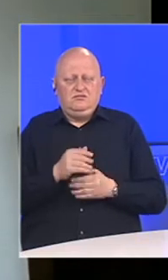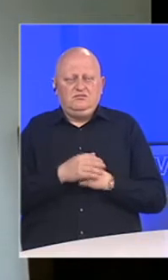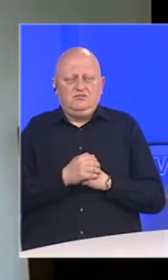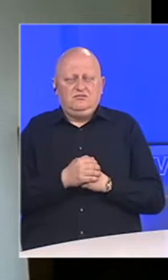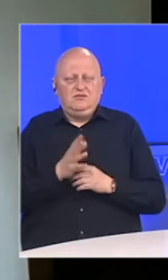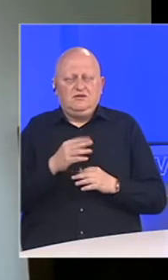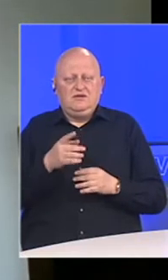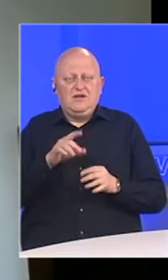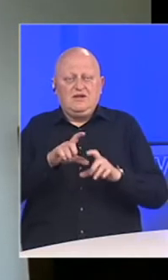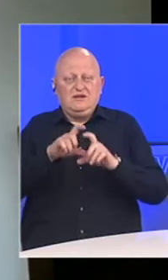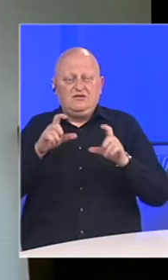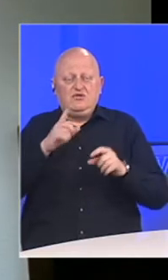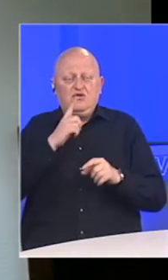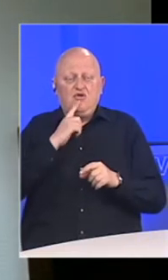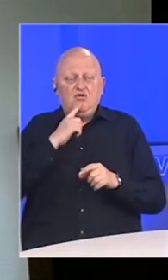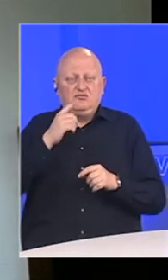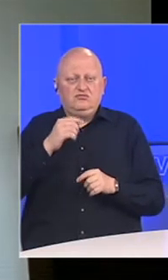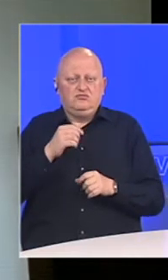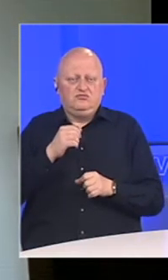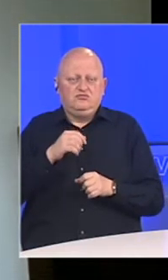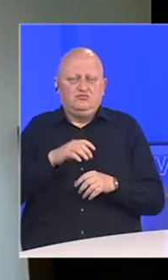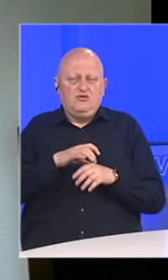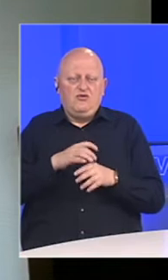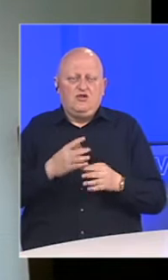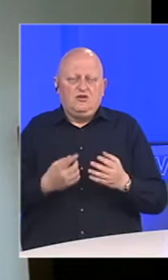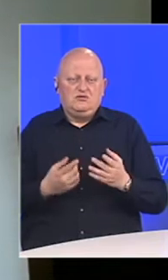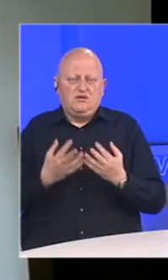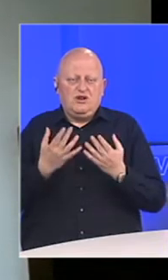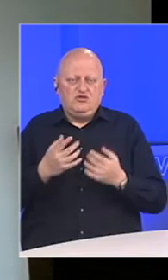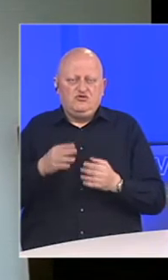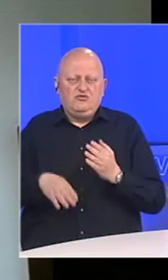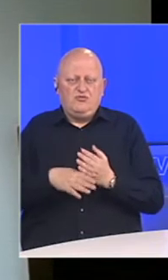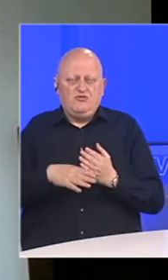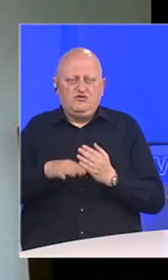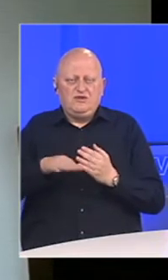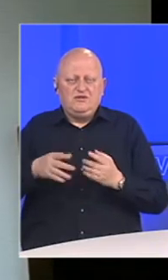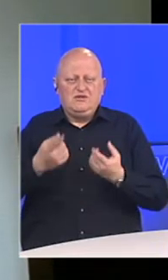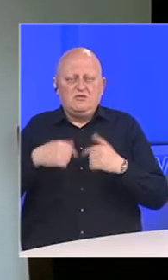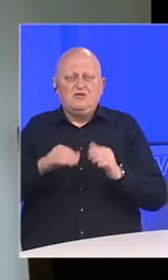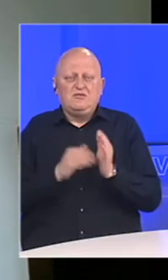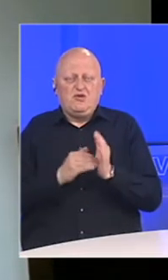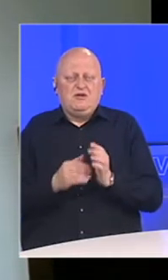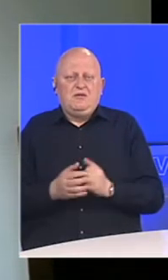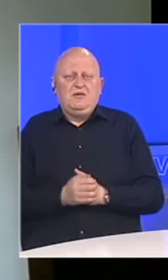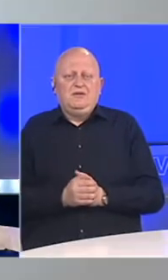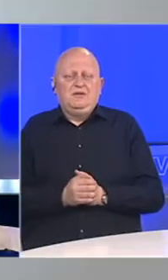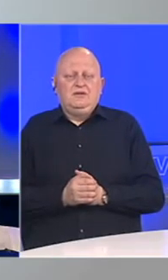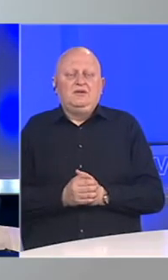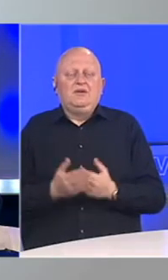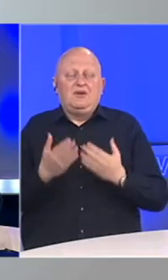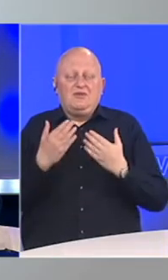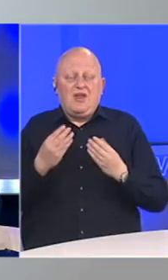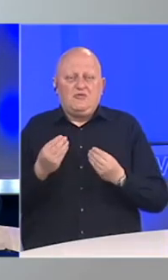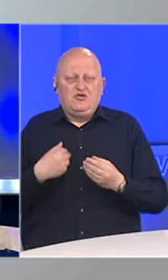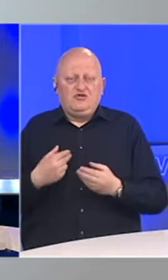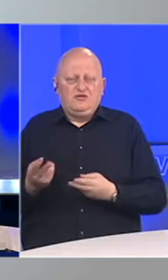pogotovo za institucije koje se bave pomoći i skrbi djece sa posebnom potrebom. Hvala